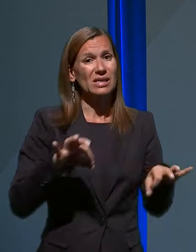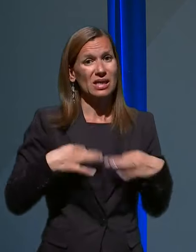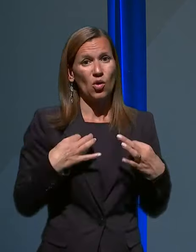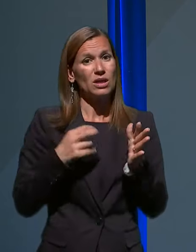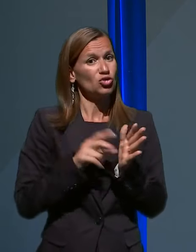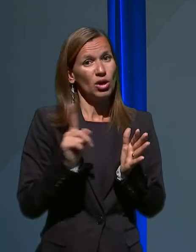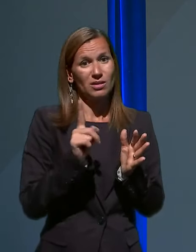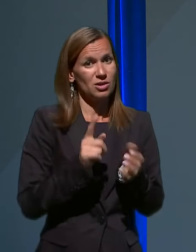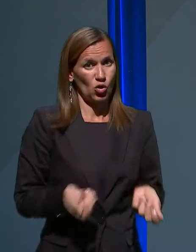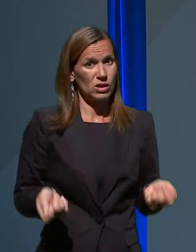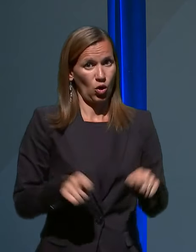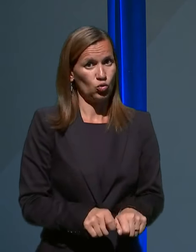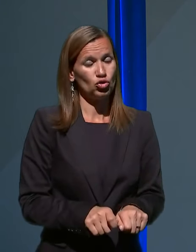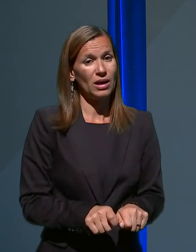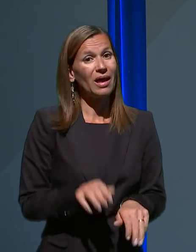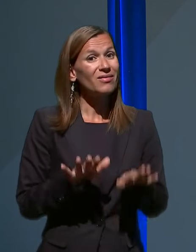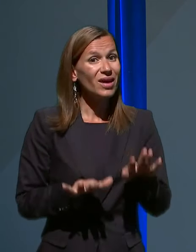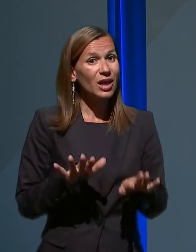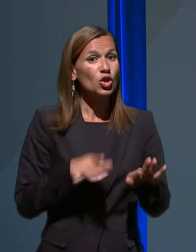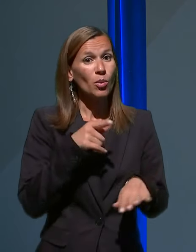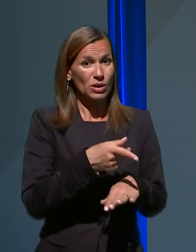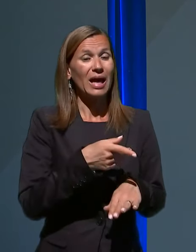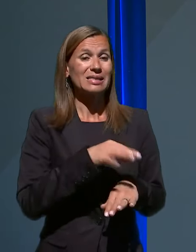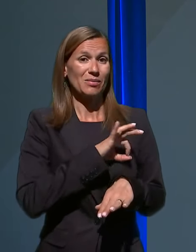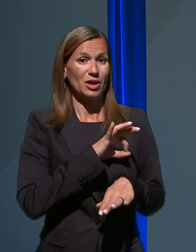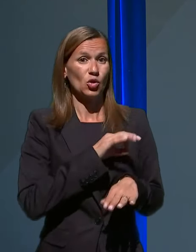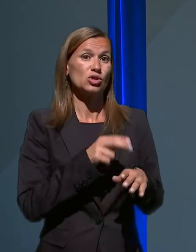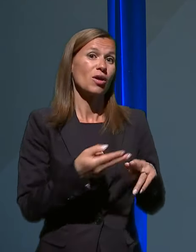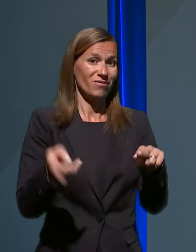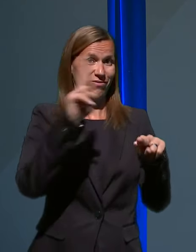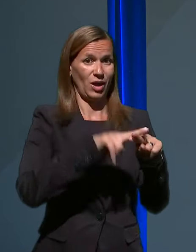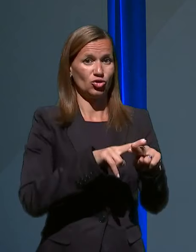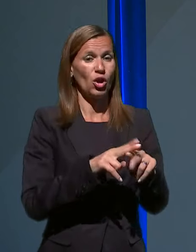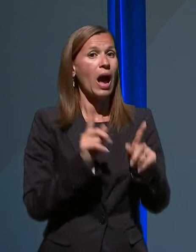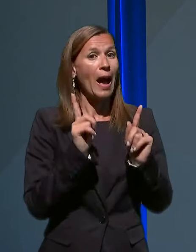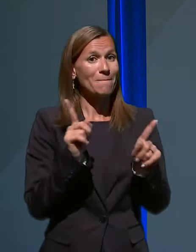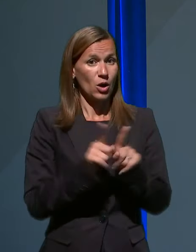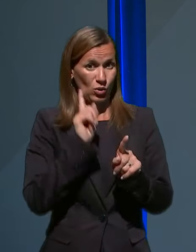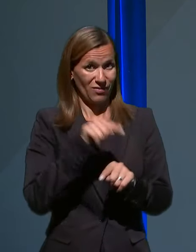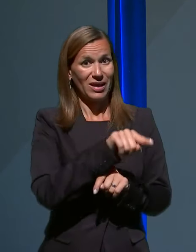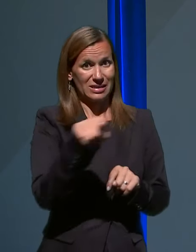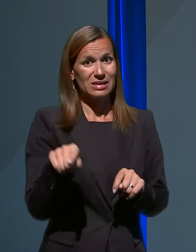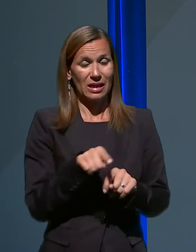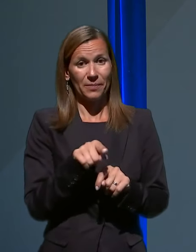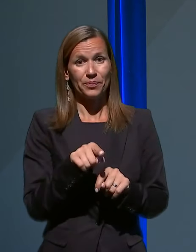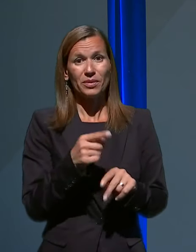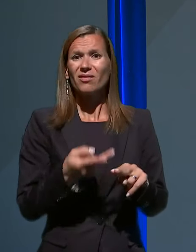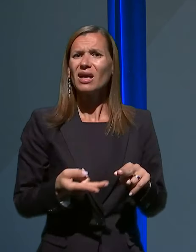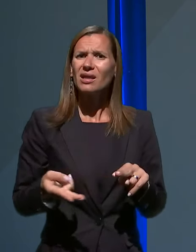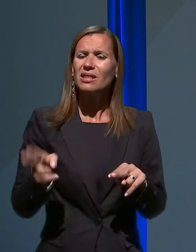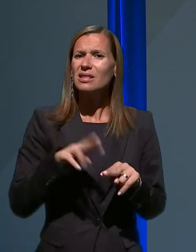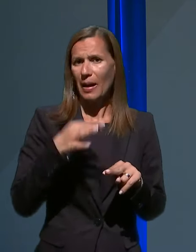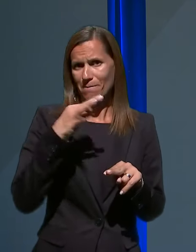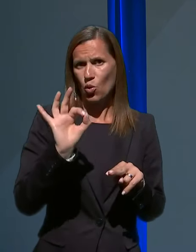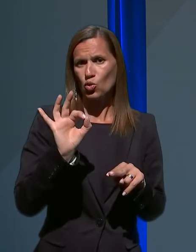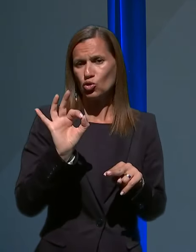zaključena in da bo verjetnost ta smrtnost višja. Vendar pa, kot veste, v najboljših revijah, kot